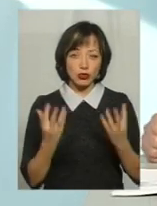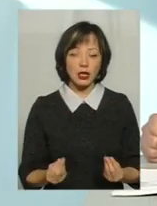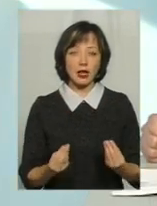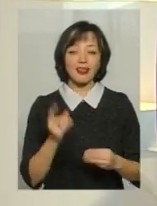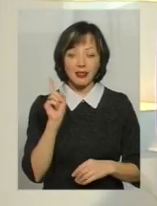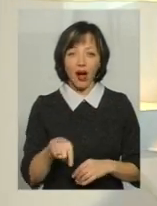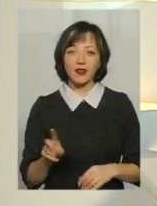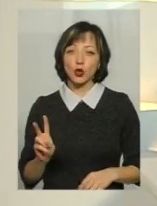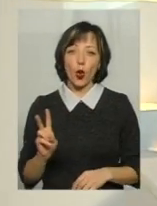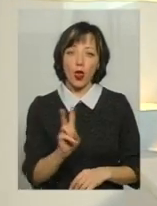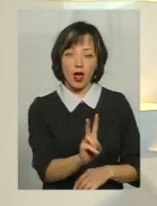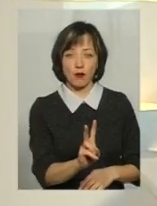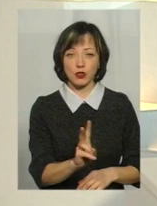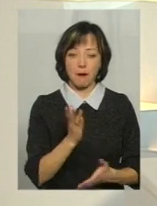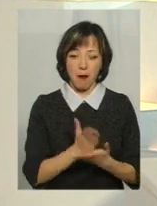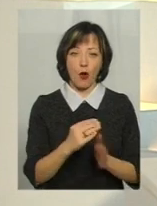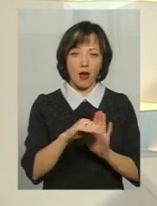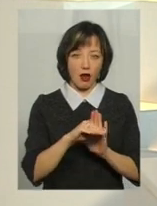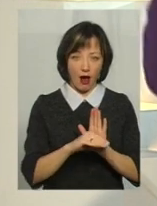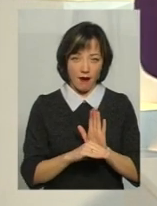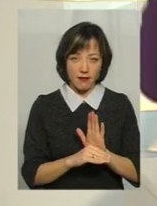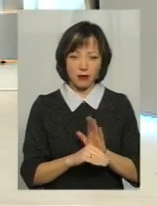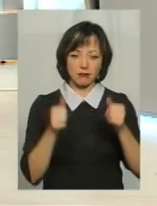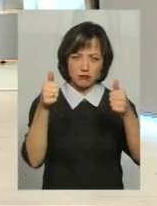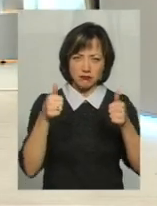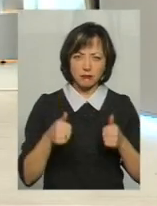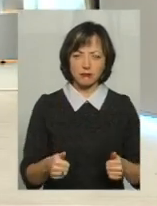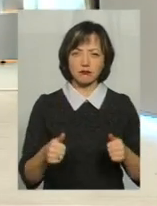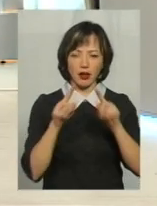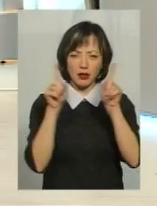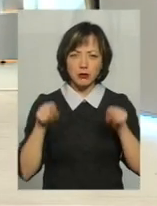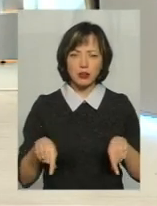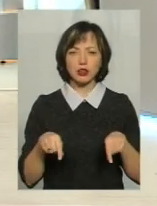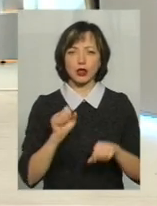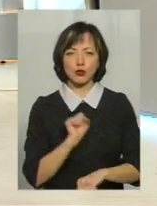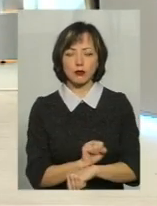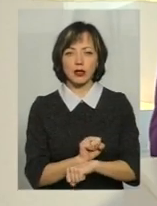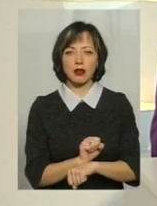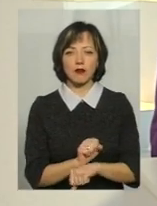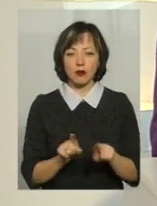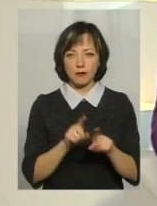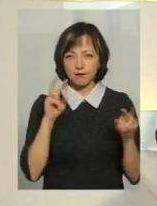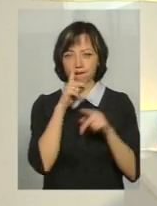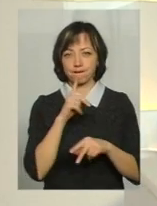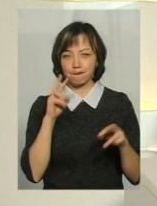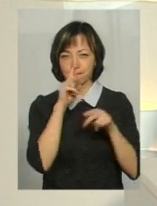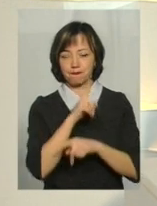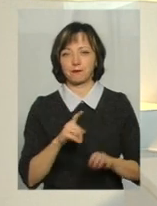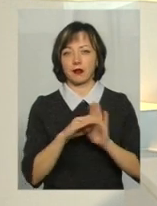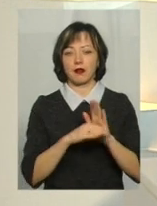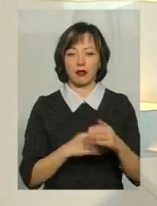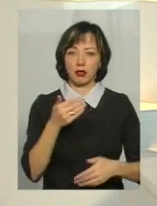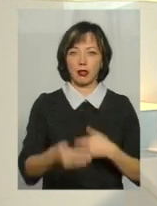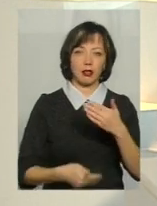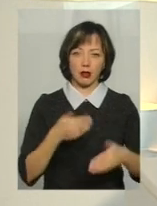тролейбуси, які начебто мають графіки встановлені, там вивішені навіть ці таблички, так, на зупинках, вони збиваються з них. Іноді, звичайно, це дуже